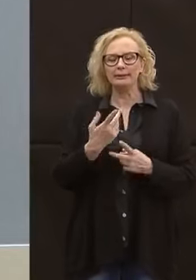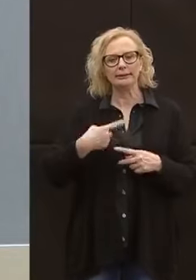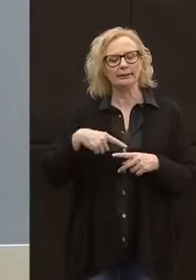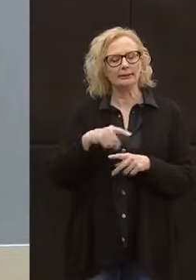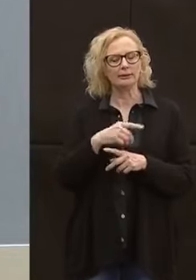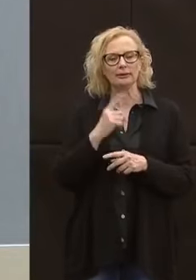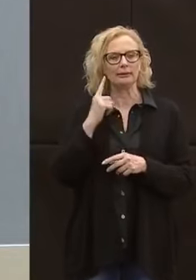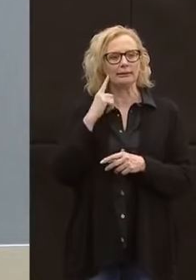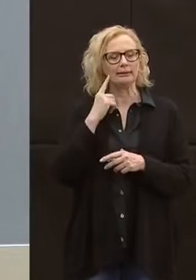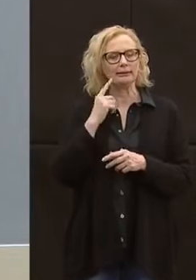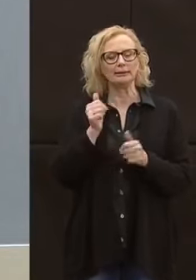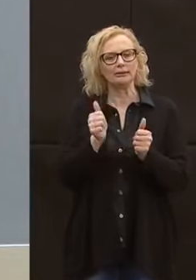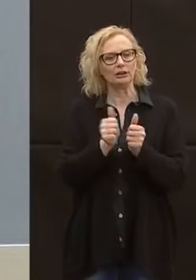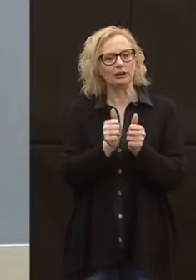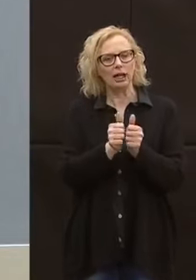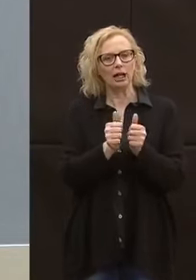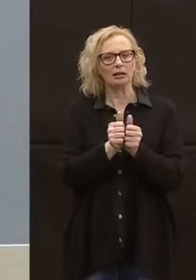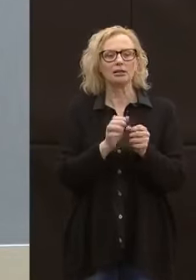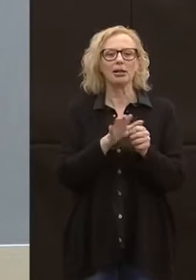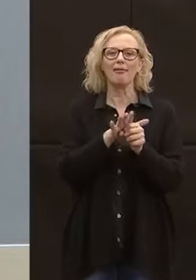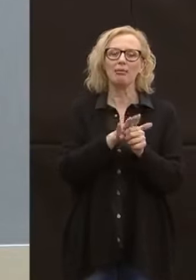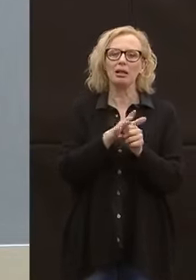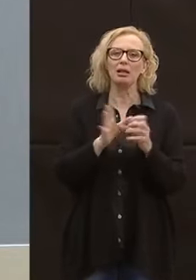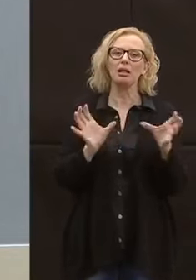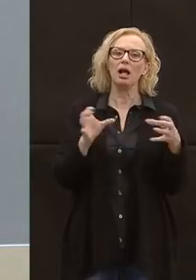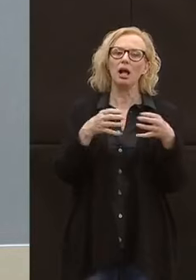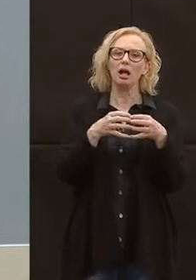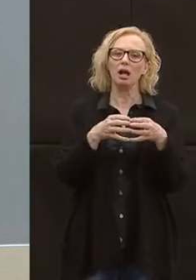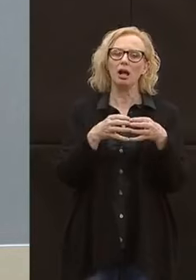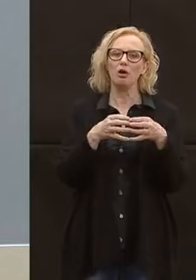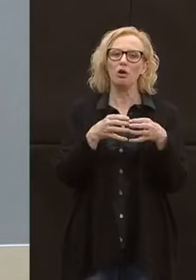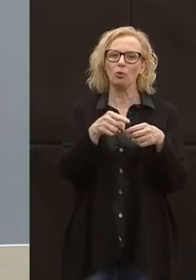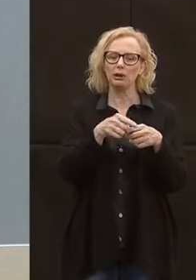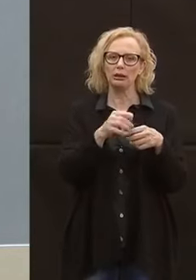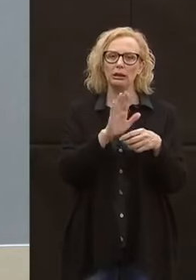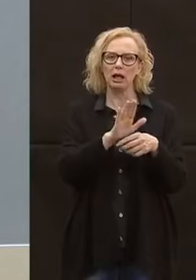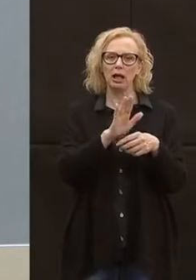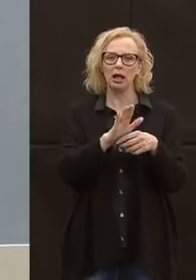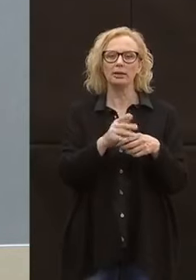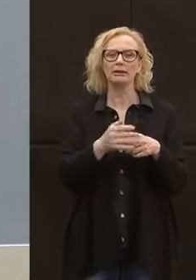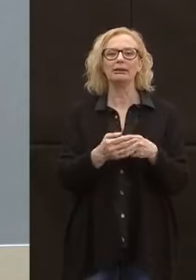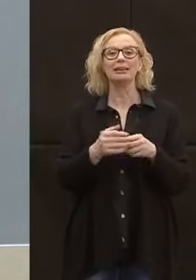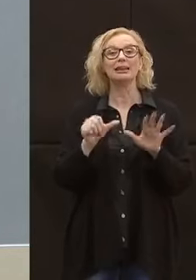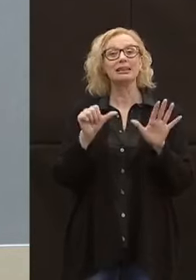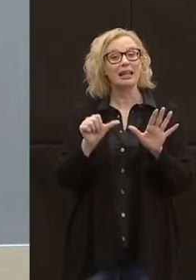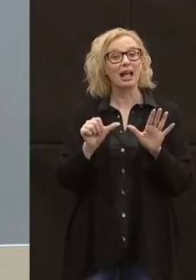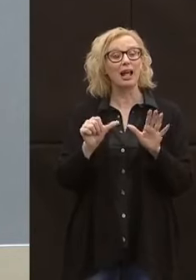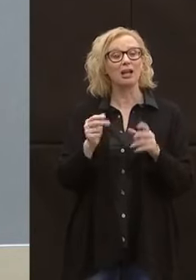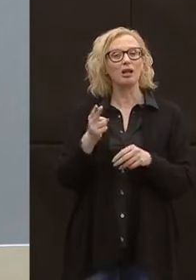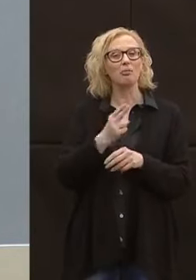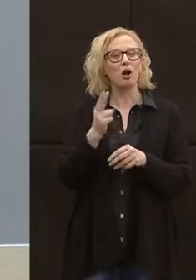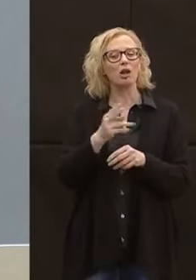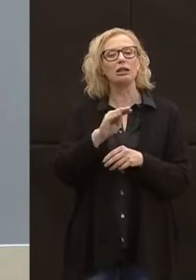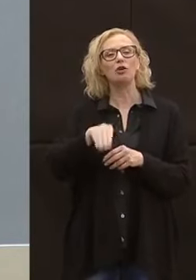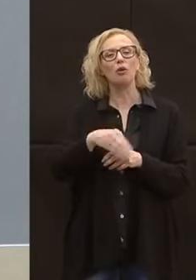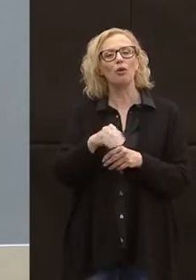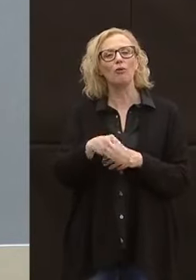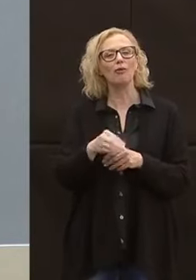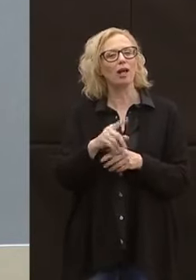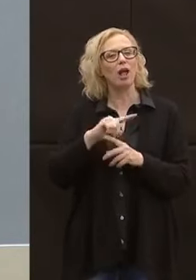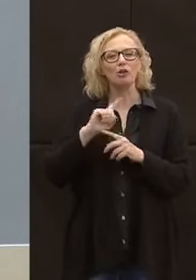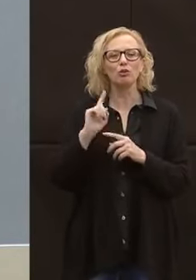la nostra vicinanza alle famiglie, alle comunità delle persone decedute 6 decessi sono avvenuti tutti presso